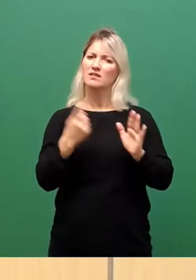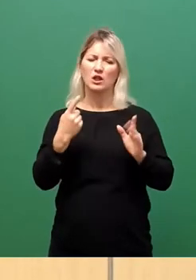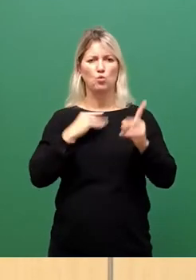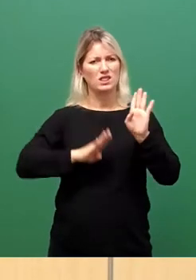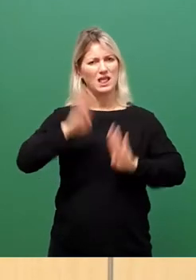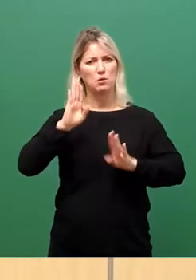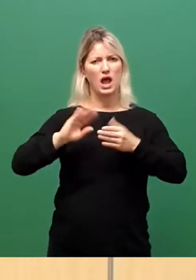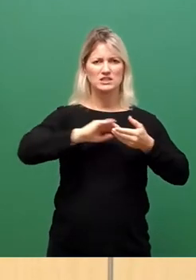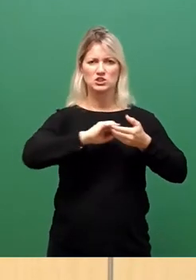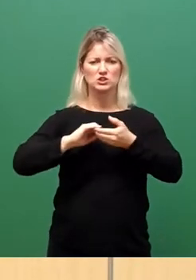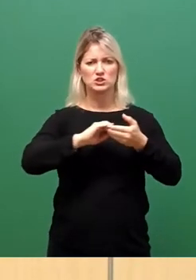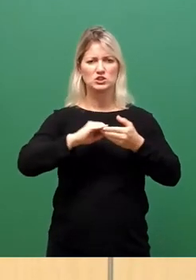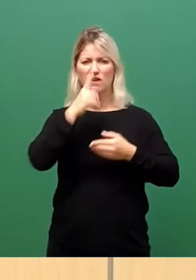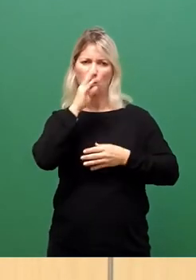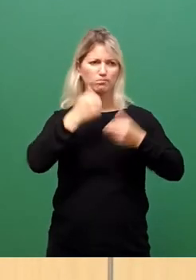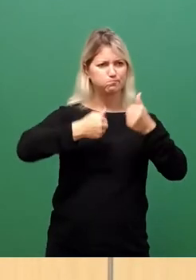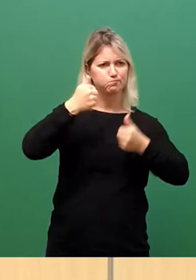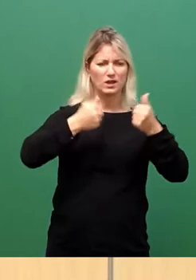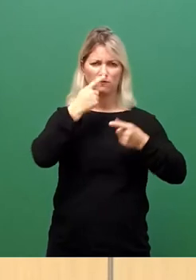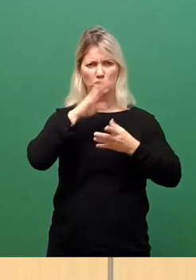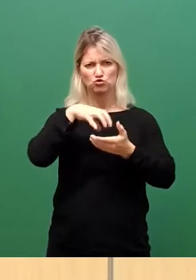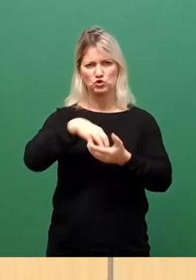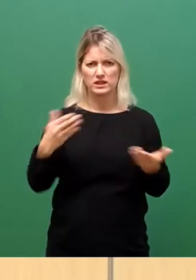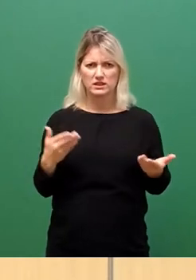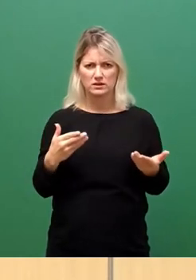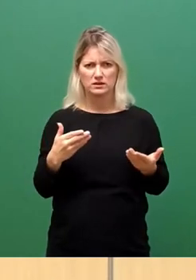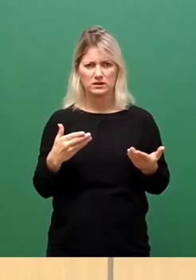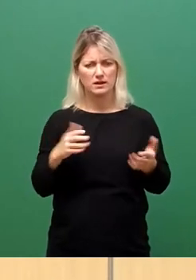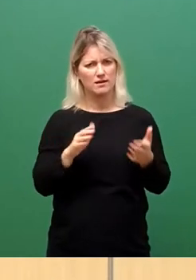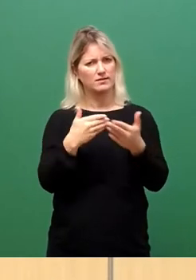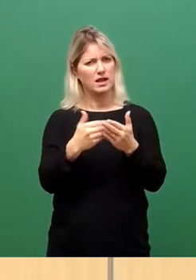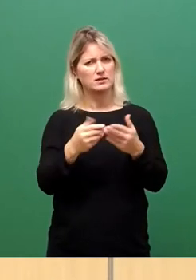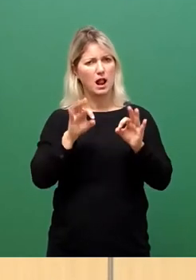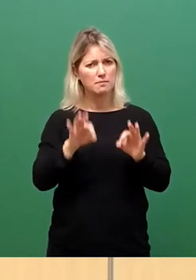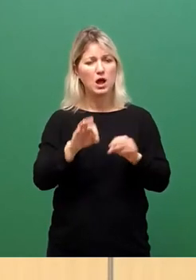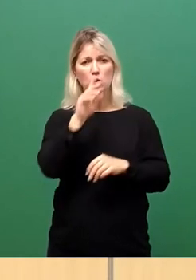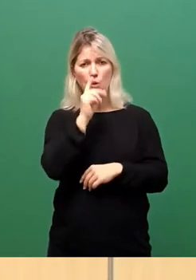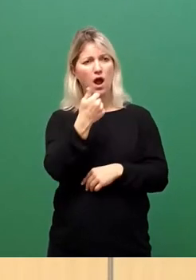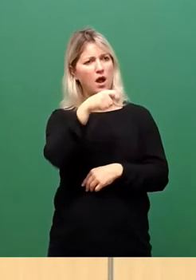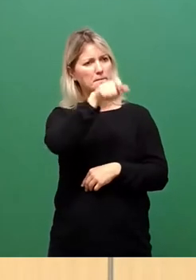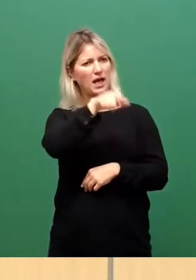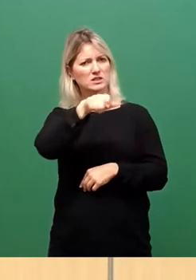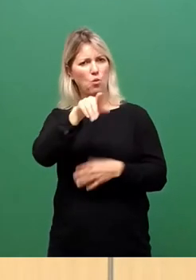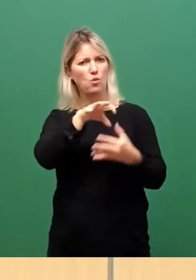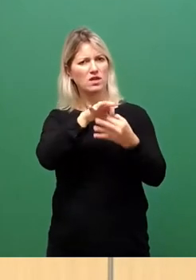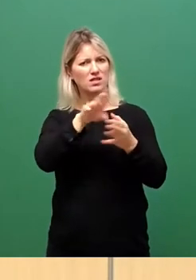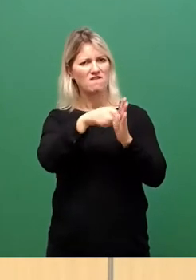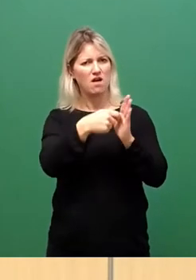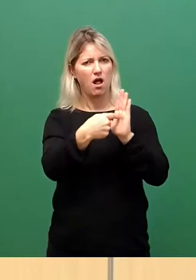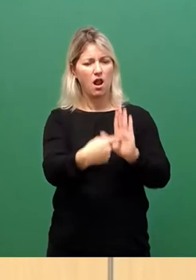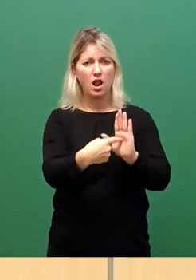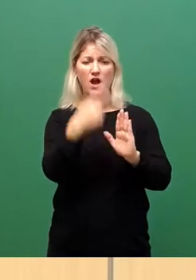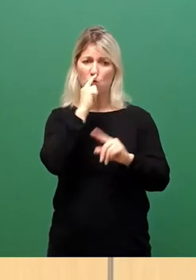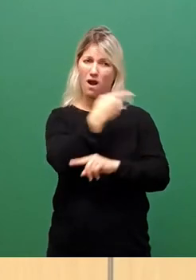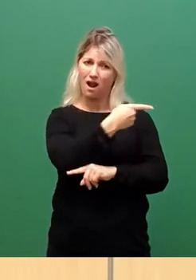Vertretung in dieser Stadt. Und vor diesem Hintergrund stehen tatsächlich nicht nur einzelne Personen zur Wahl, sondern in allen Parteien, die